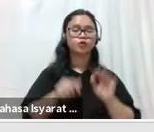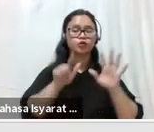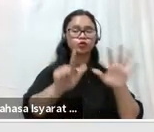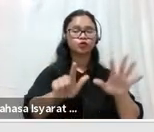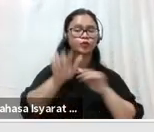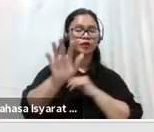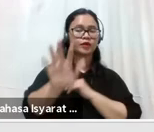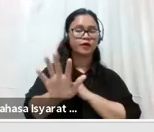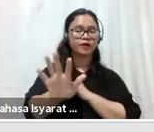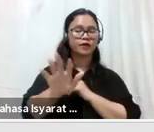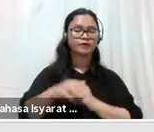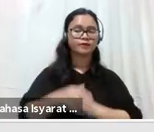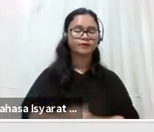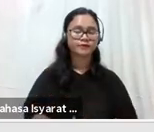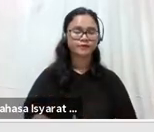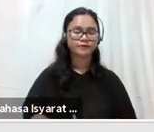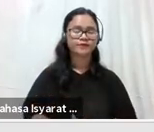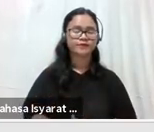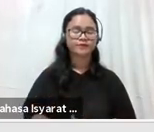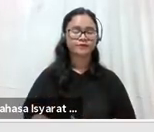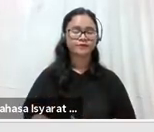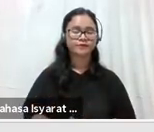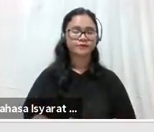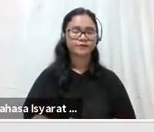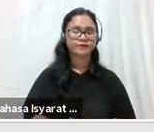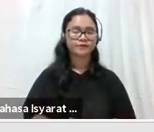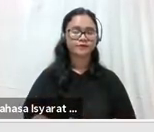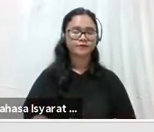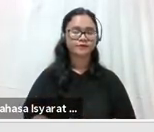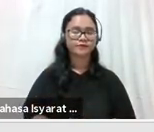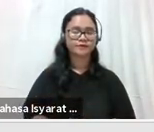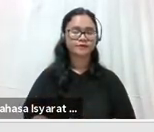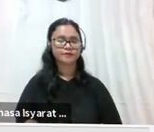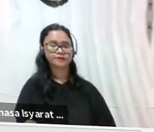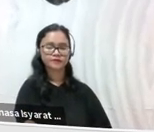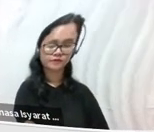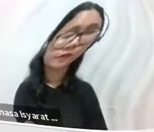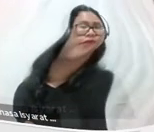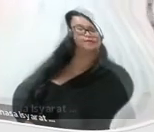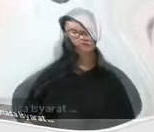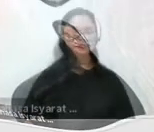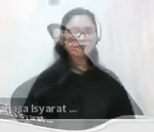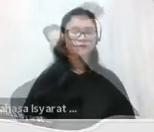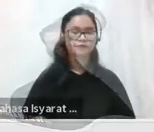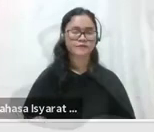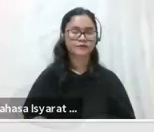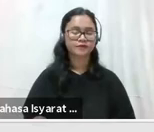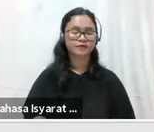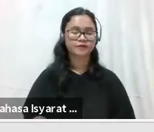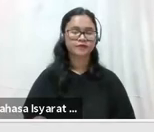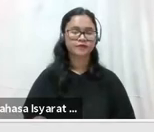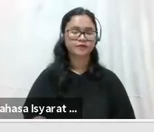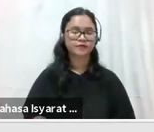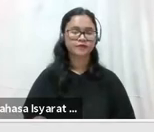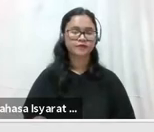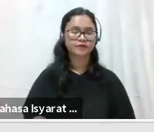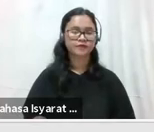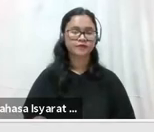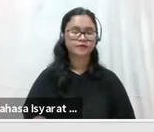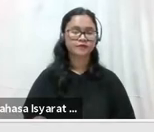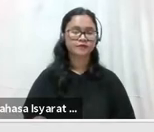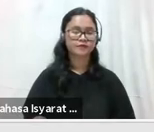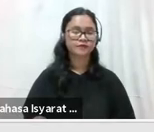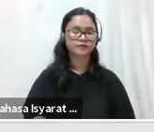75, Nila Dini Haryanti dalam kurung Australia Indonesia Partnership for